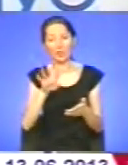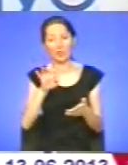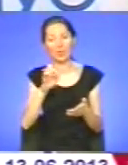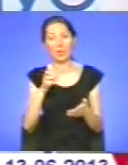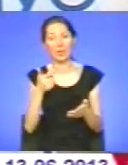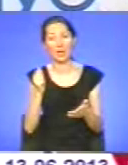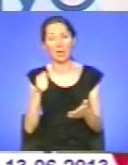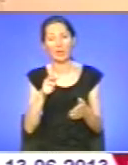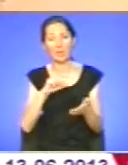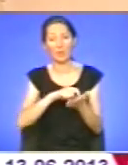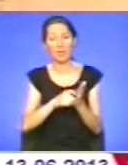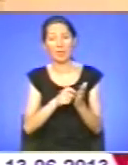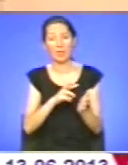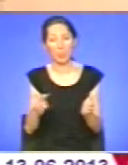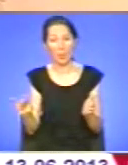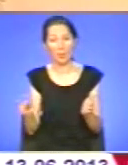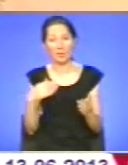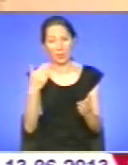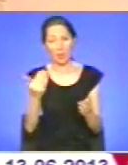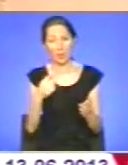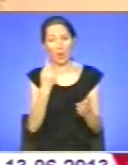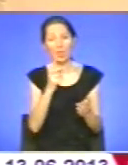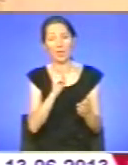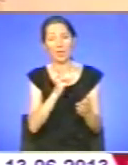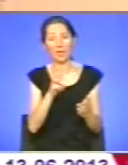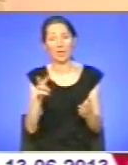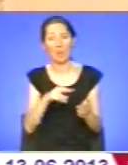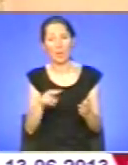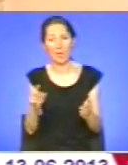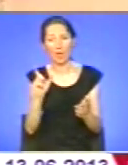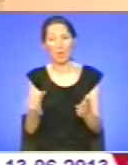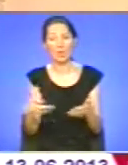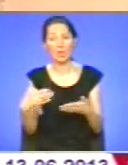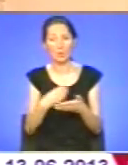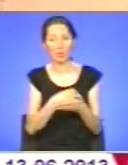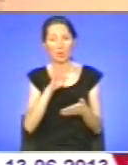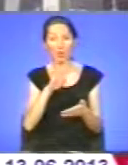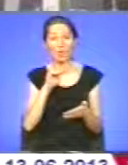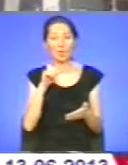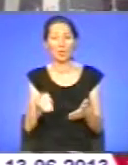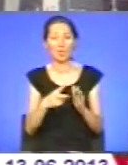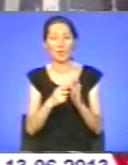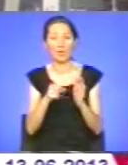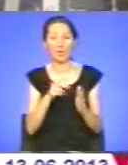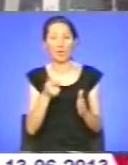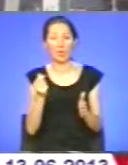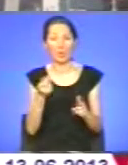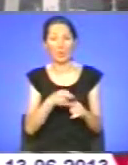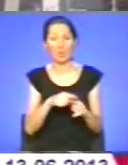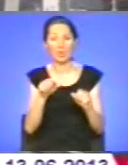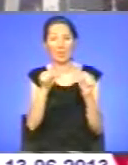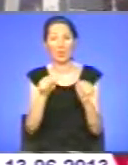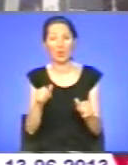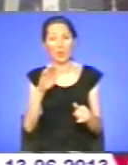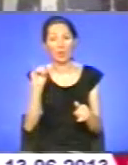квадратний метр. Таким чином, за один квадратний метр житла людина сплачує 4800 гривень. Ці форми кредитів